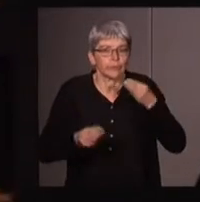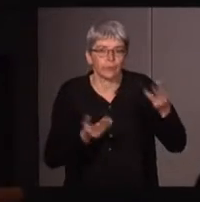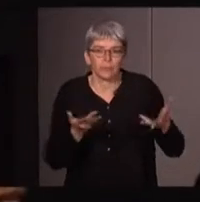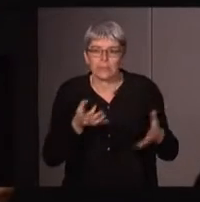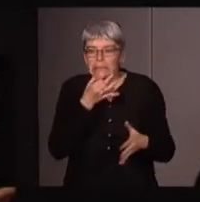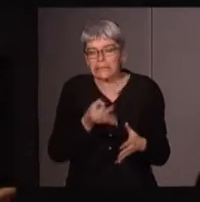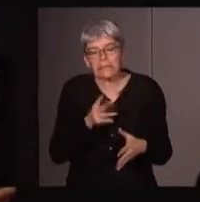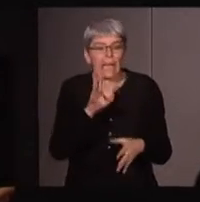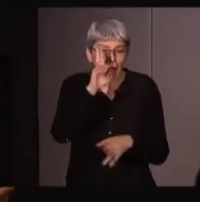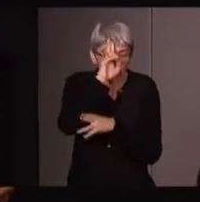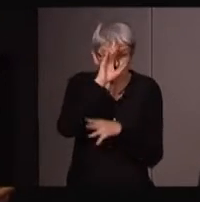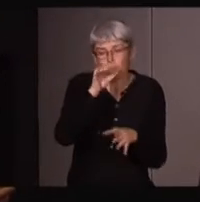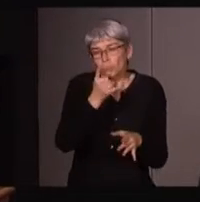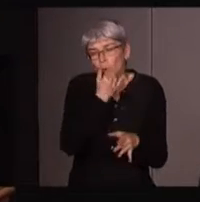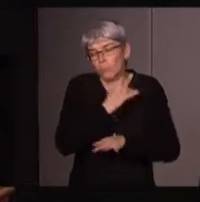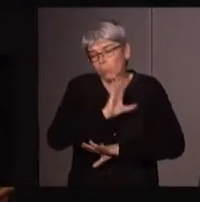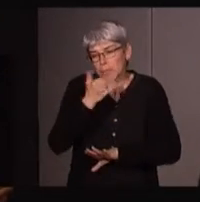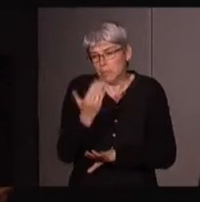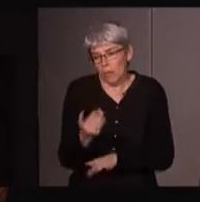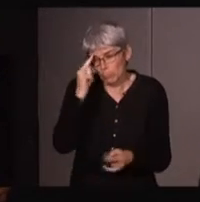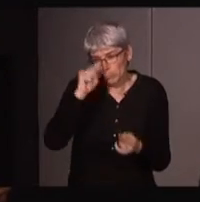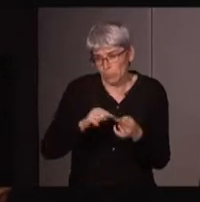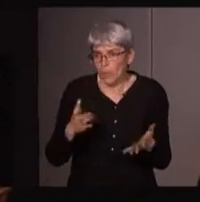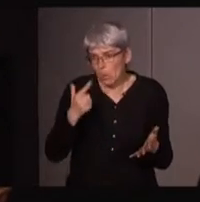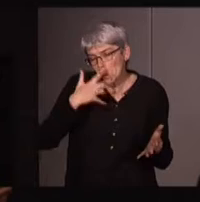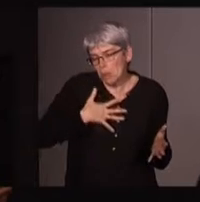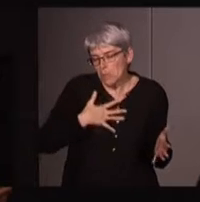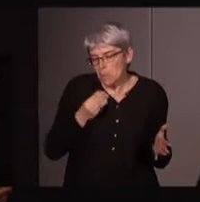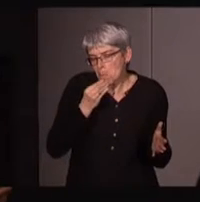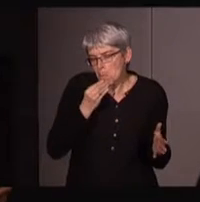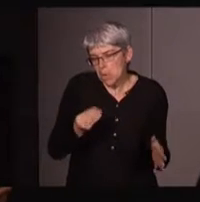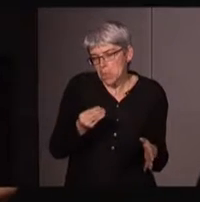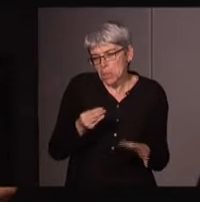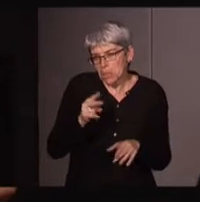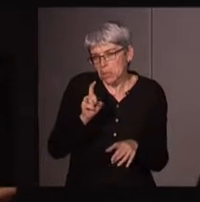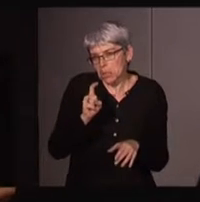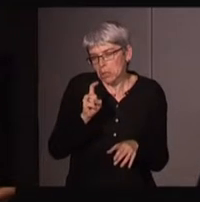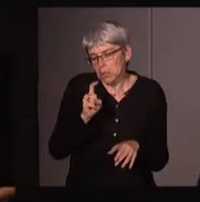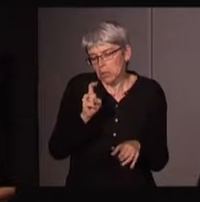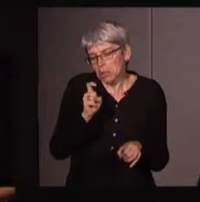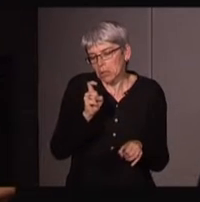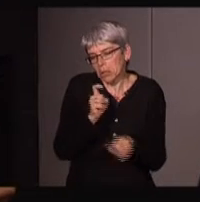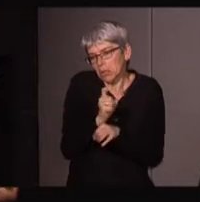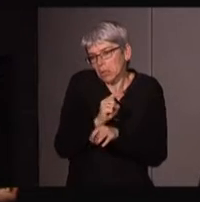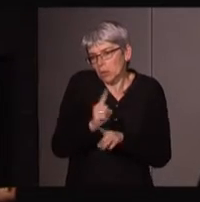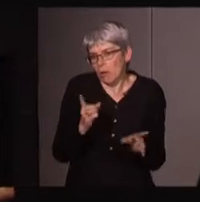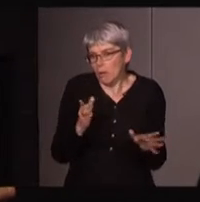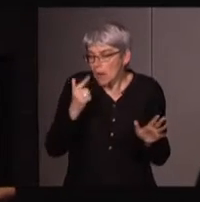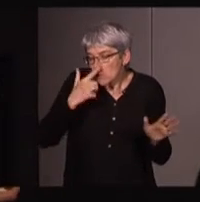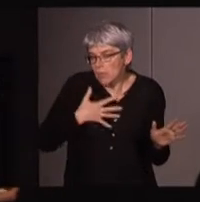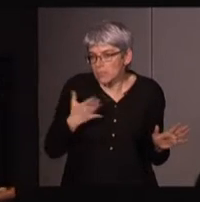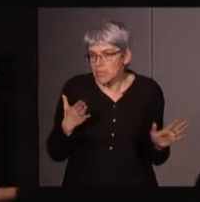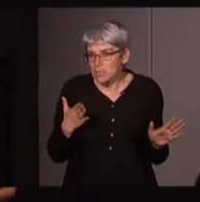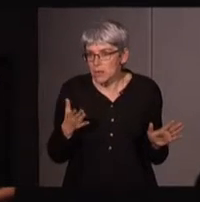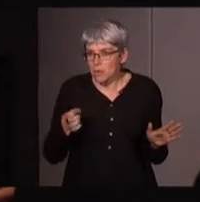dire qu'il y a raison, qu y a tort, même si je considère que ce n pas une bonne lecture de ce qu'elles peuvent proposer. Il me semble,